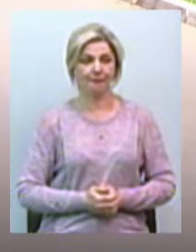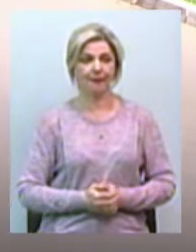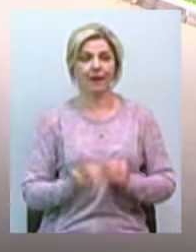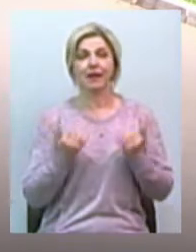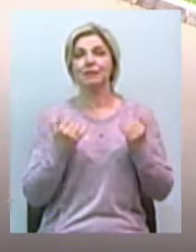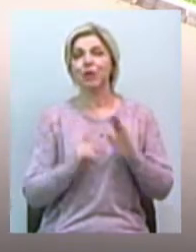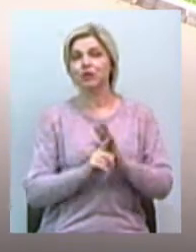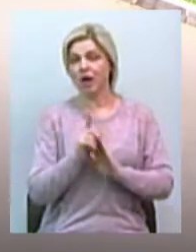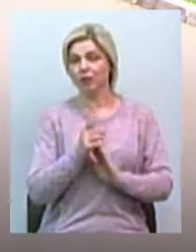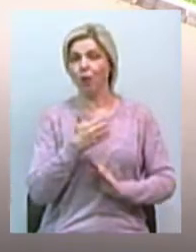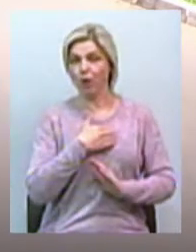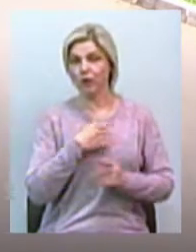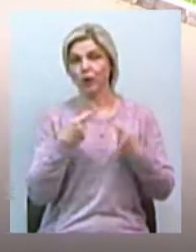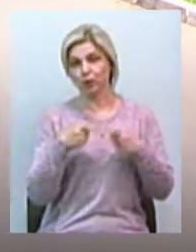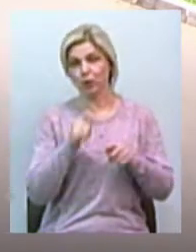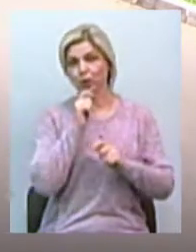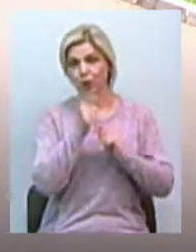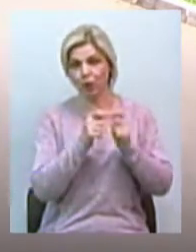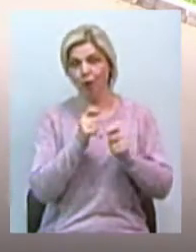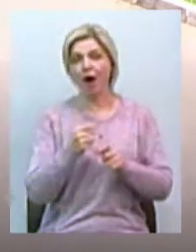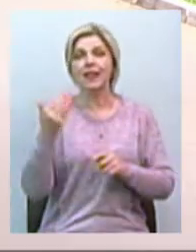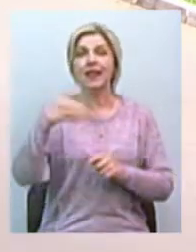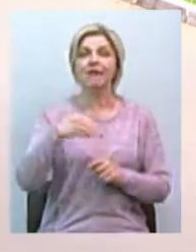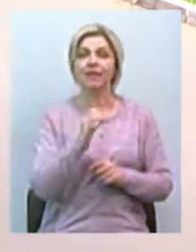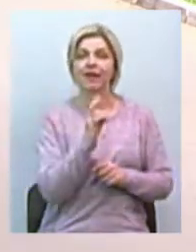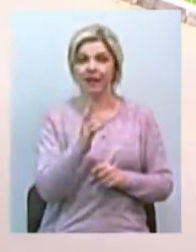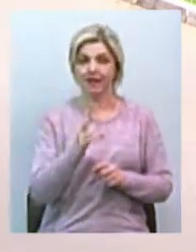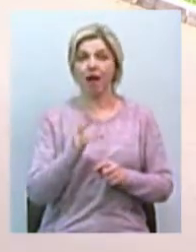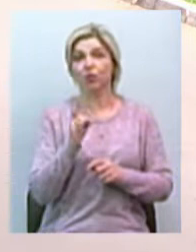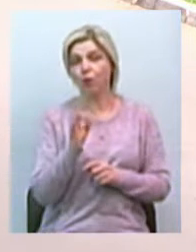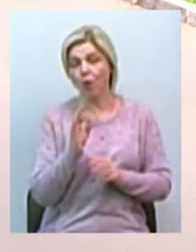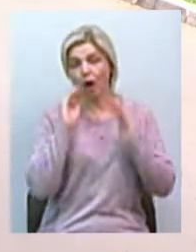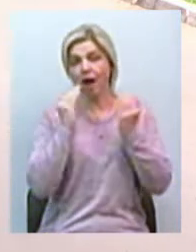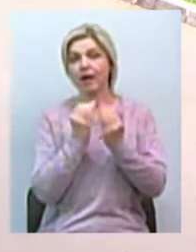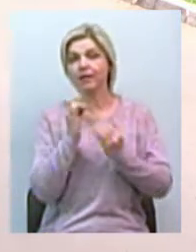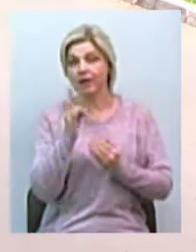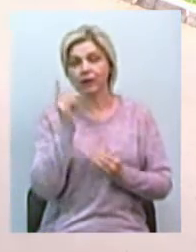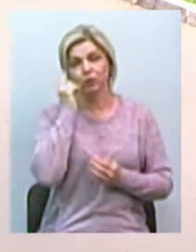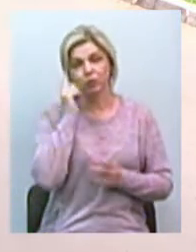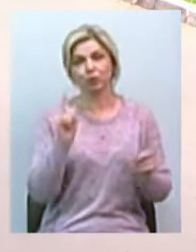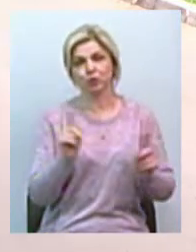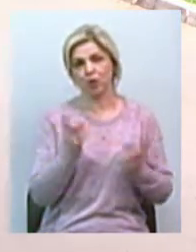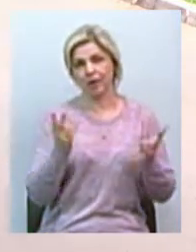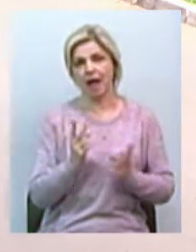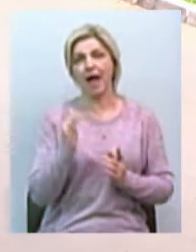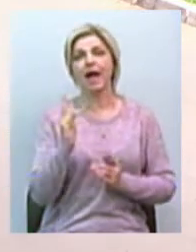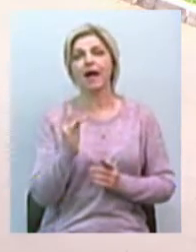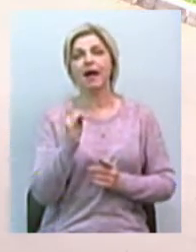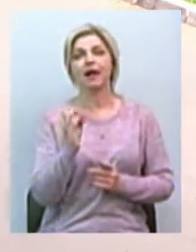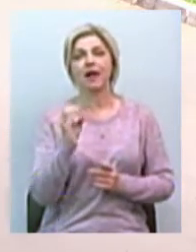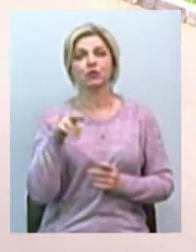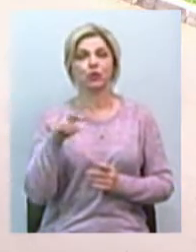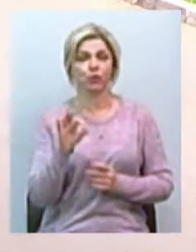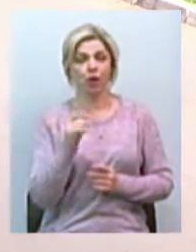«Спочатку хотіли інший подарунок – поплавати з дельфінами, але так як в карантин, ми подумали, що йому потрібно крісло. Тому що у нас